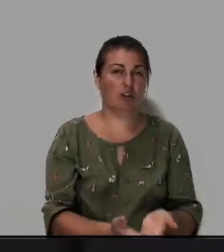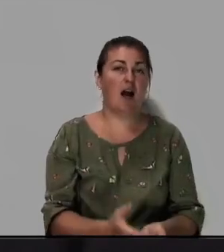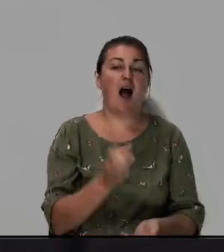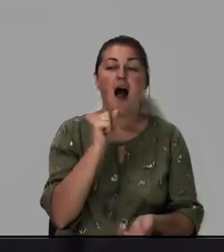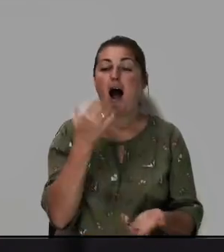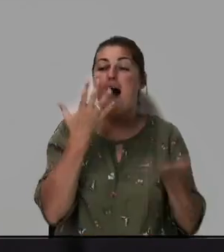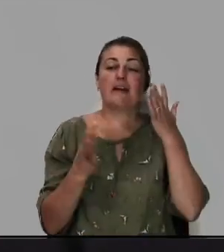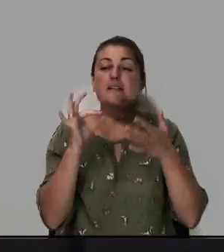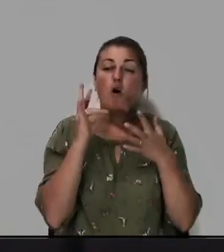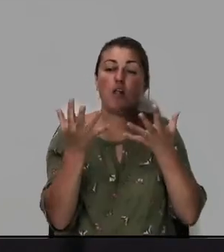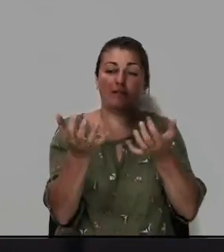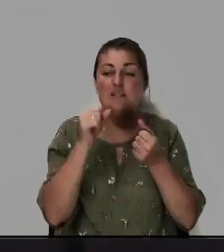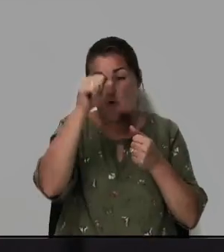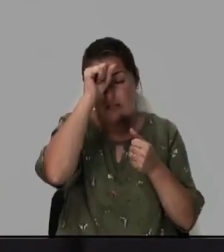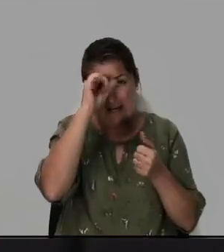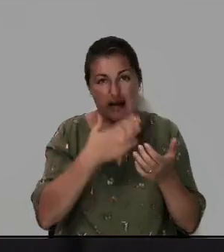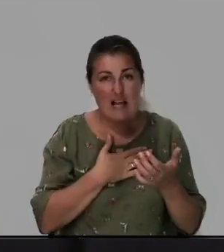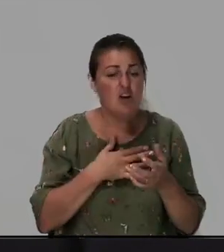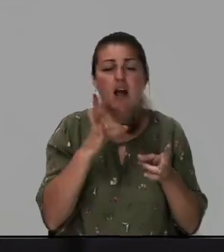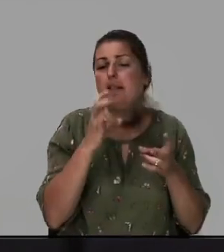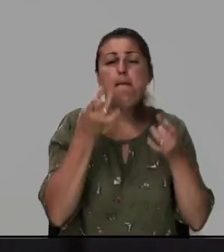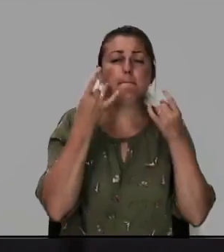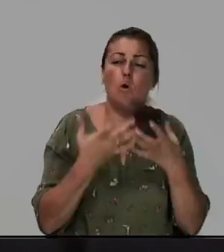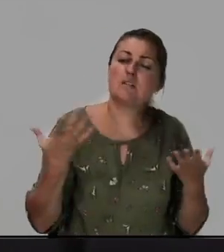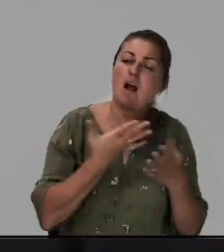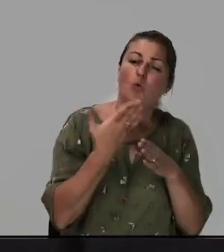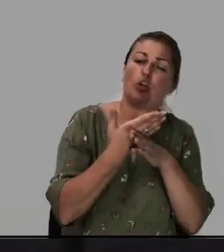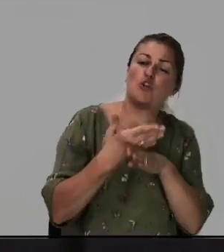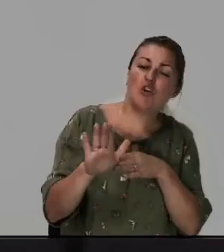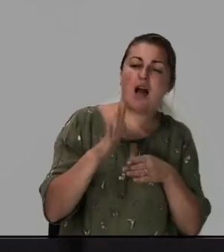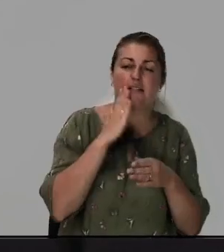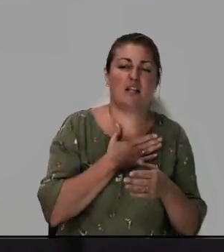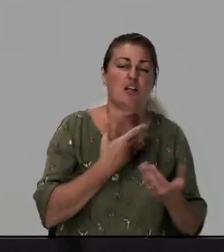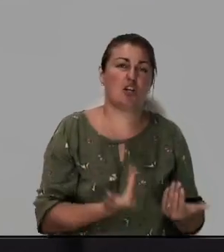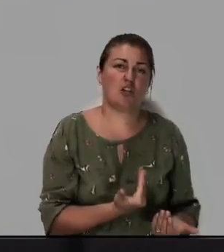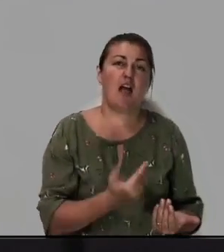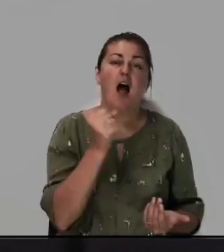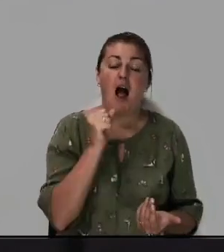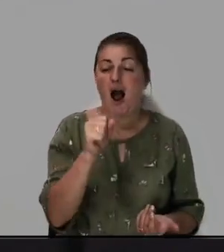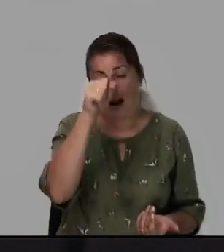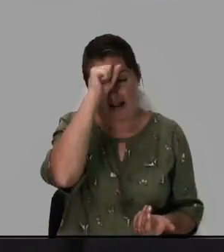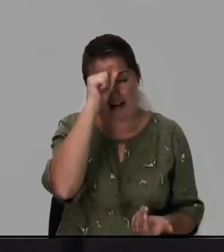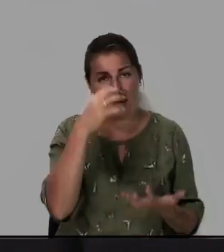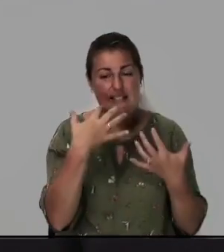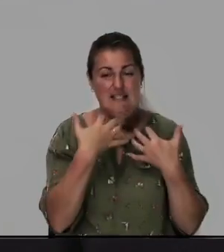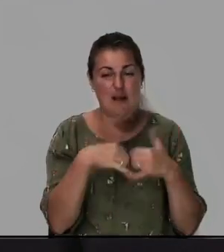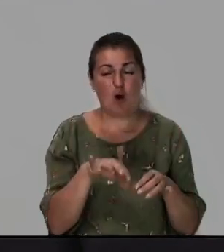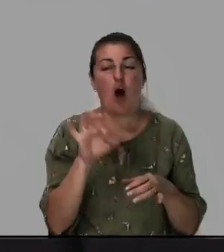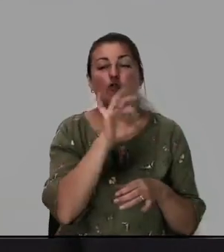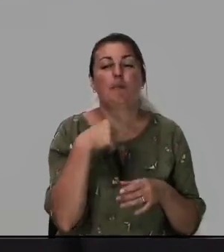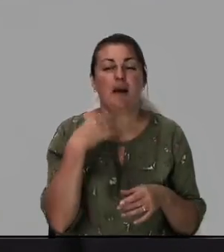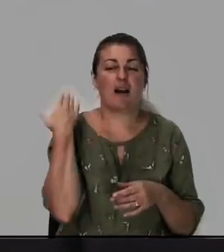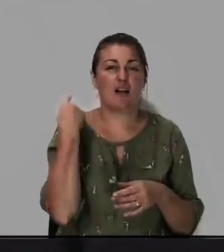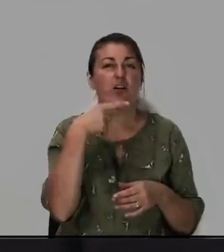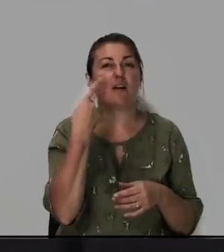А если Он возьмет грех наш, не просто какую-то часть нашей жизни, а грех, о чем я раньше говорил,